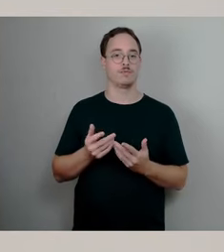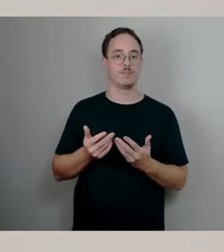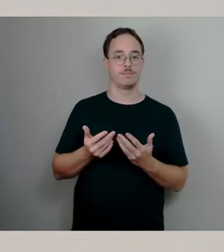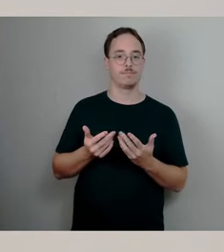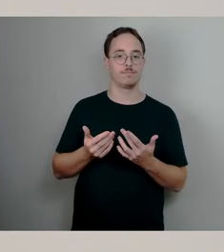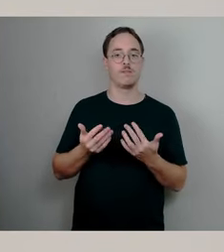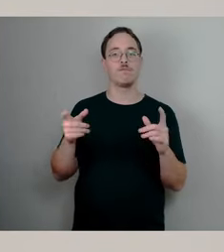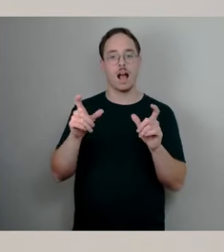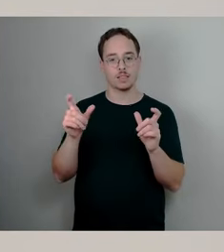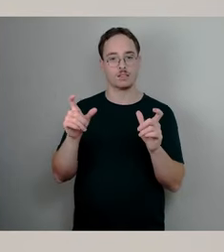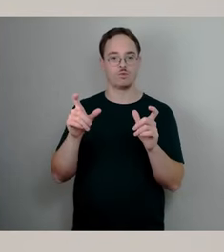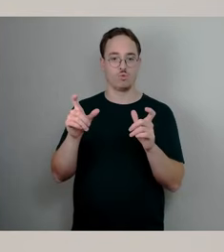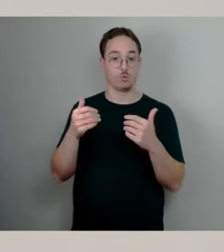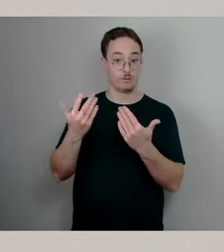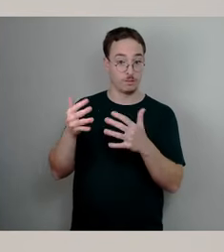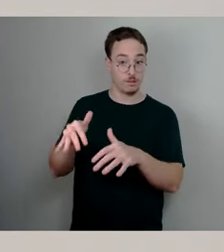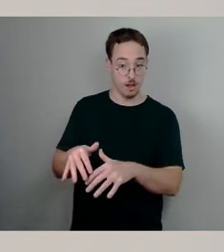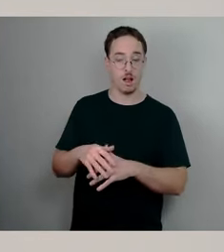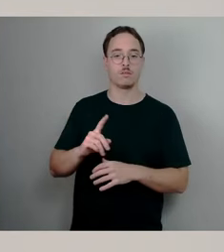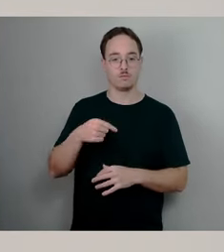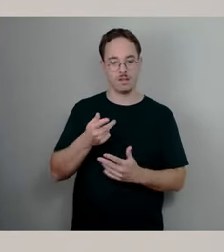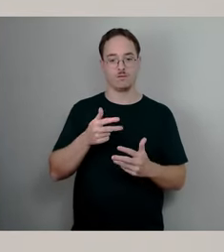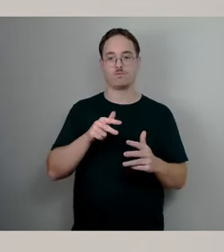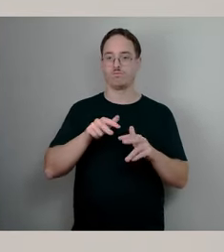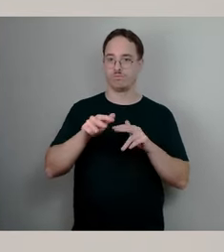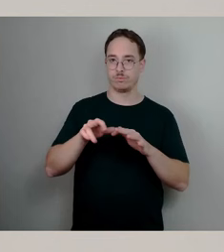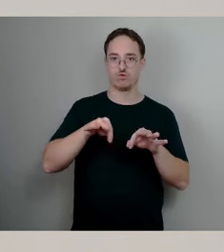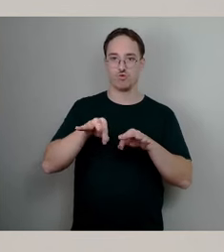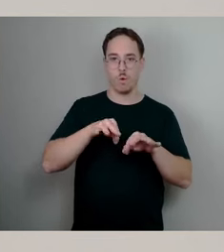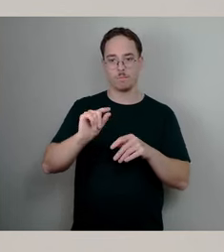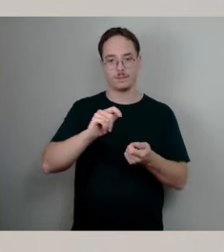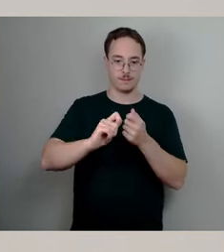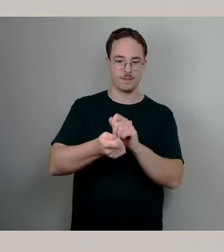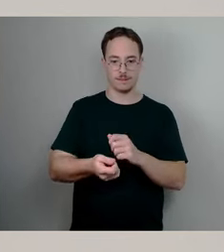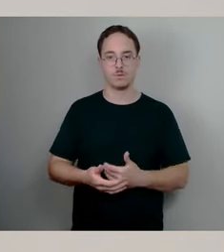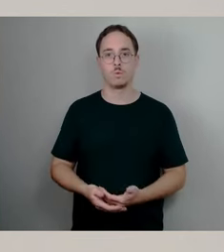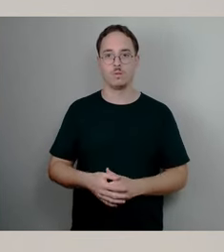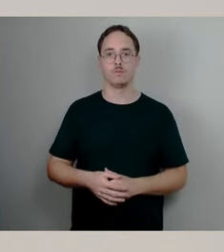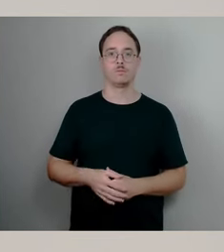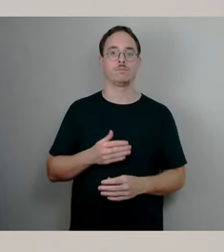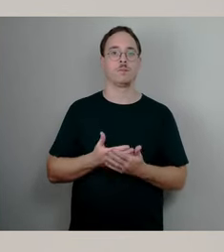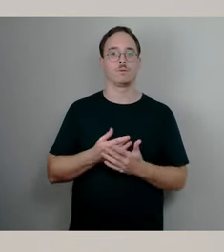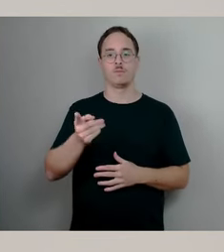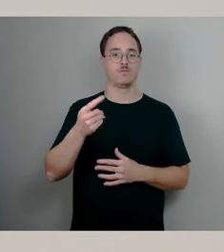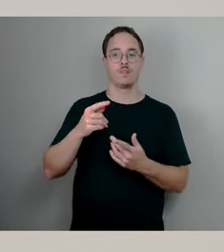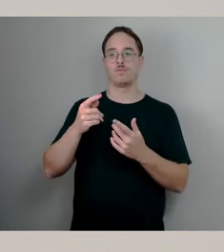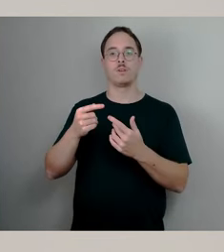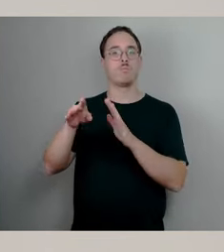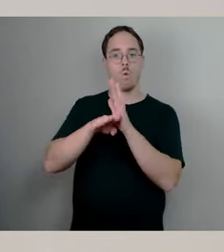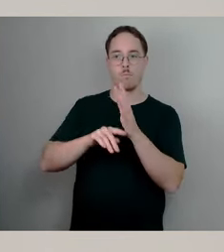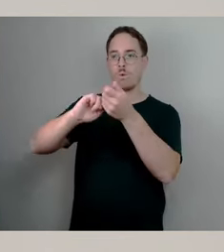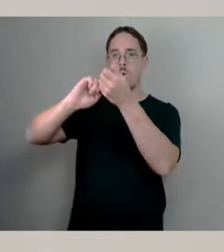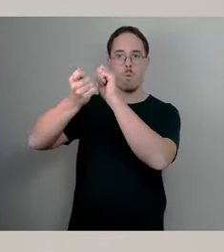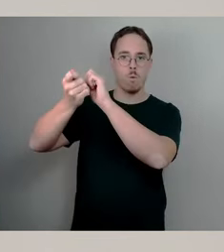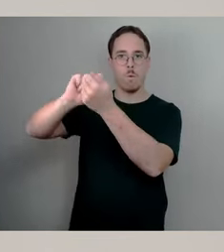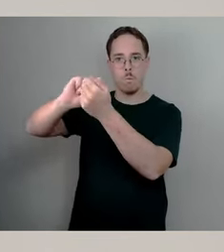wenn das etabliert ist, eben niemand ein händliches Umschalten der Programme notwendig ist und damit so ein Fehler passiert,